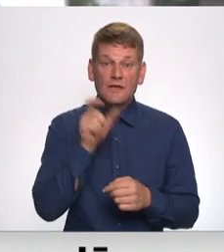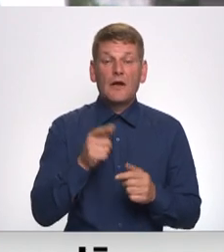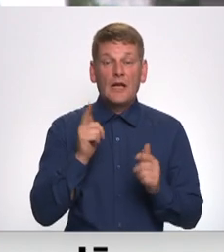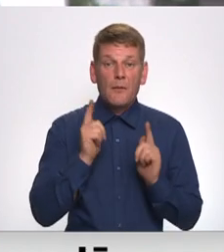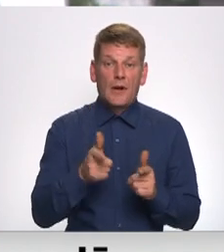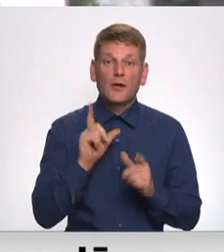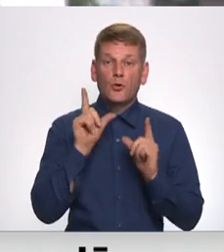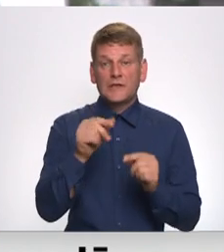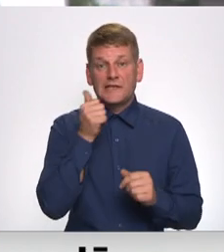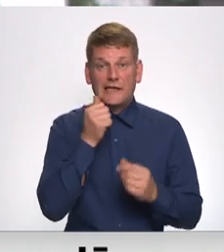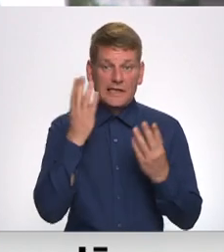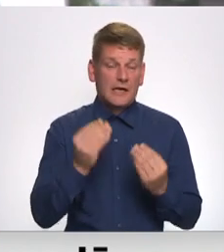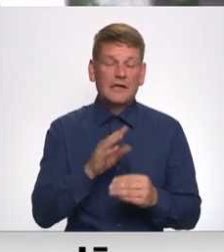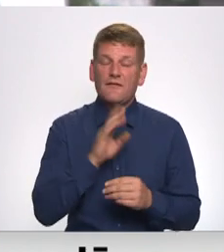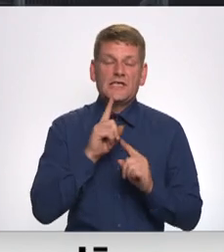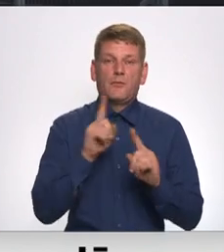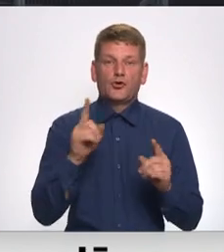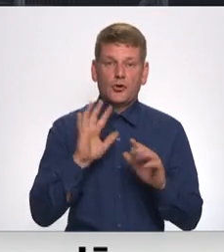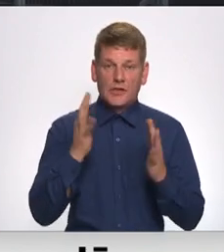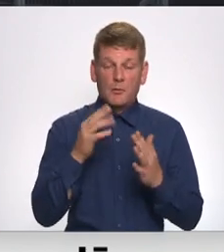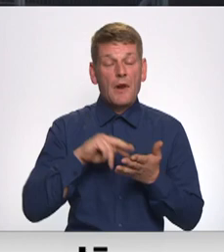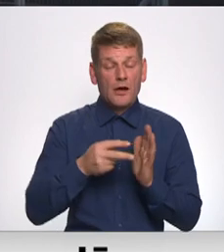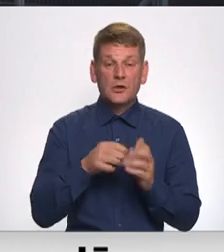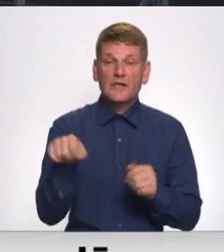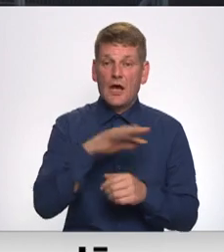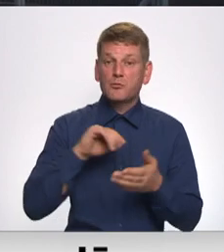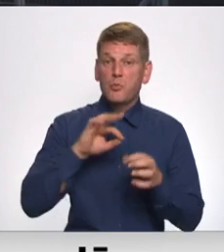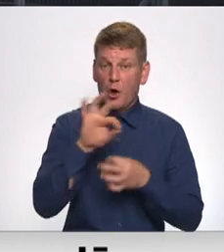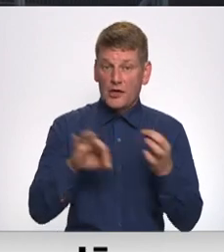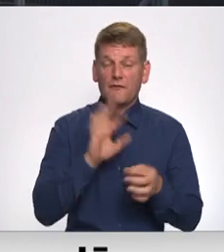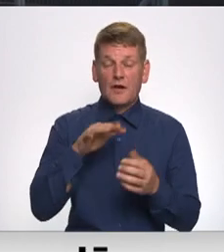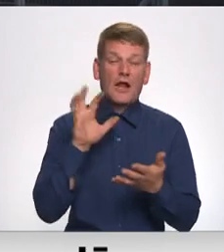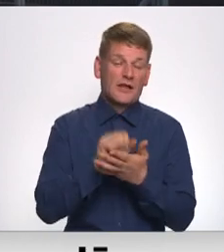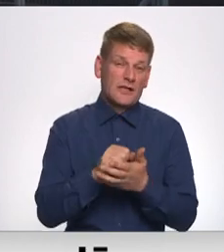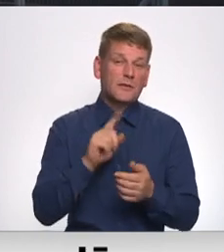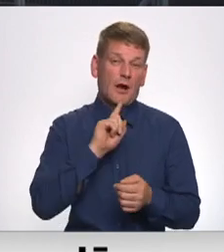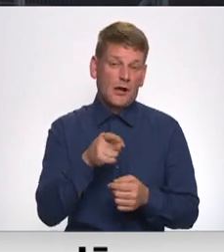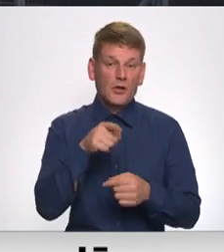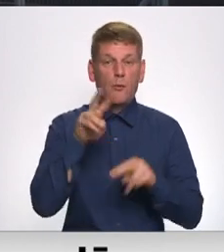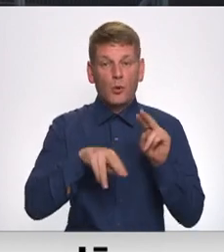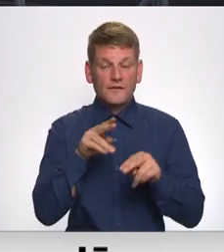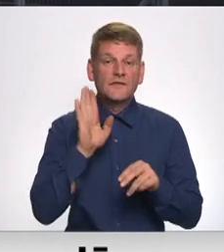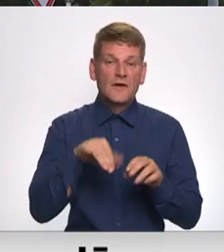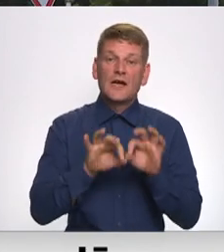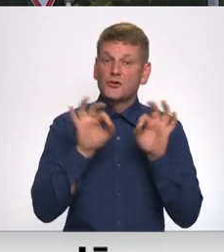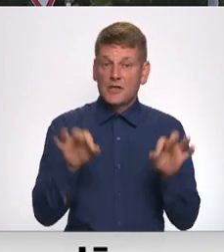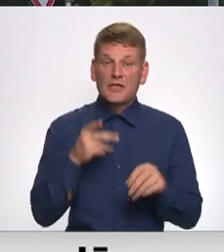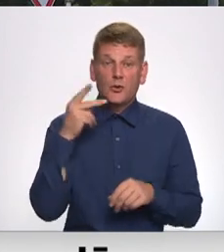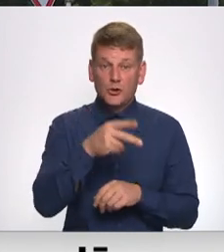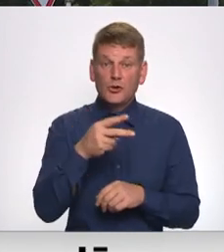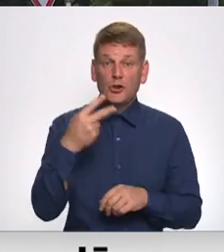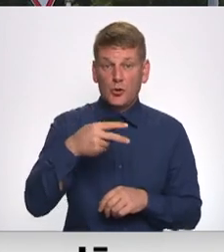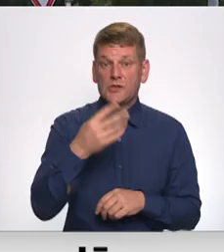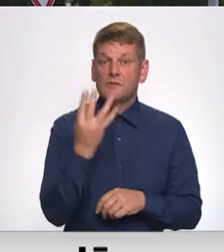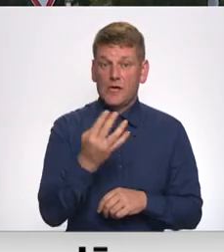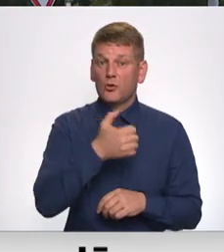dodas ikdienā, ne tikai kaut kādos īpašos gadījumā. Plānotas, ka dārza projektēšana varētu aizņemt gadu, bet tā būniecība varētu sākties 2024.